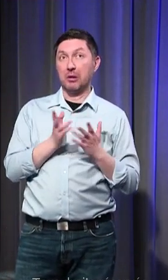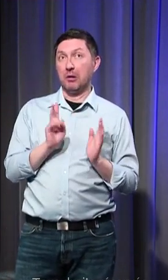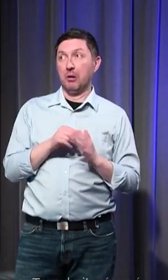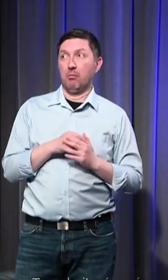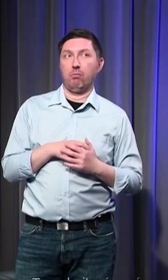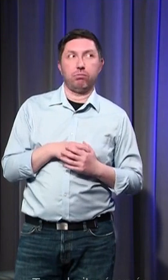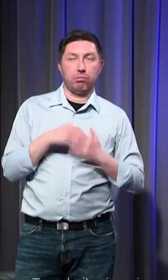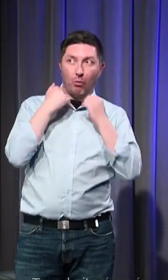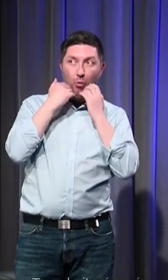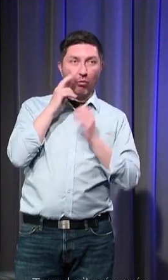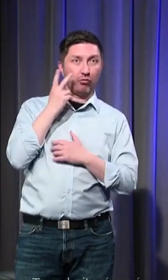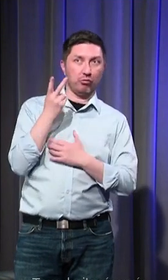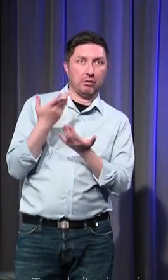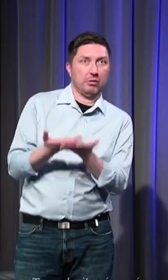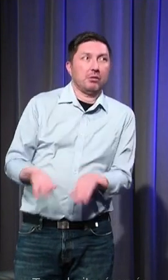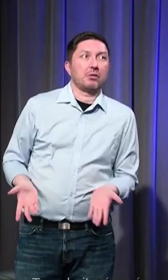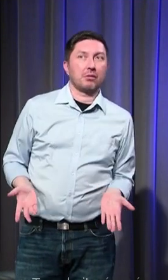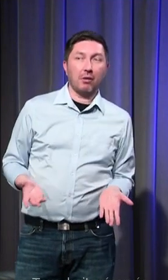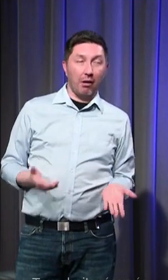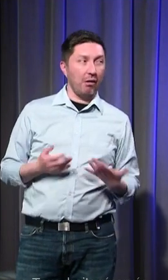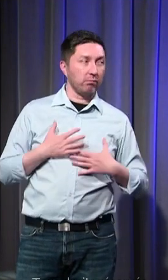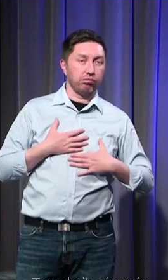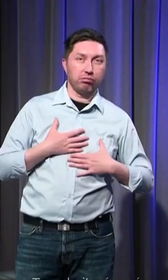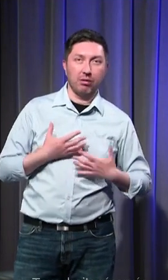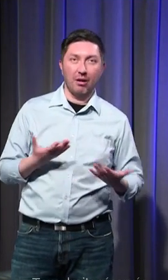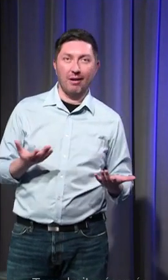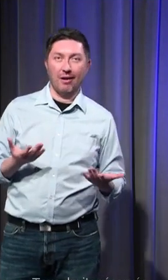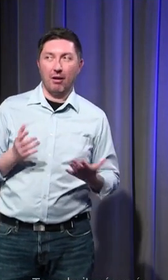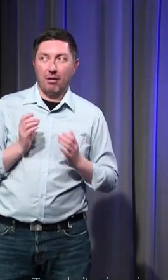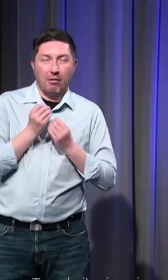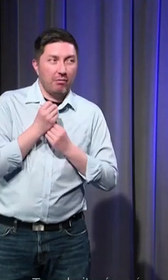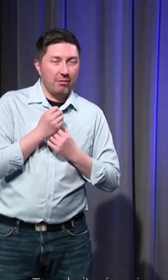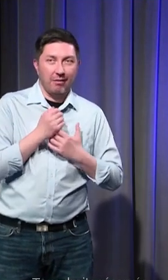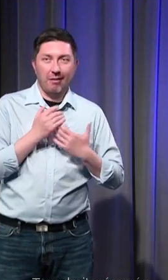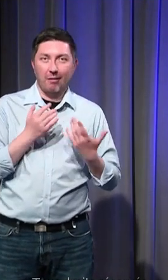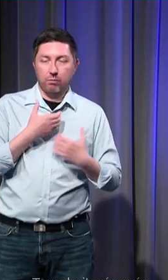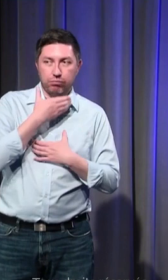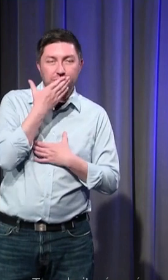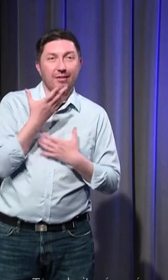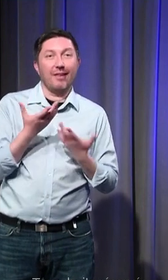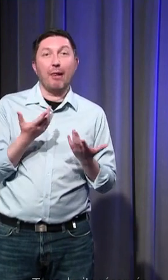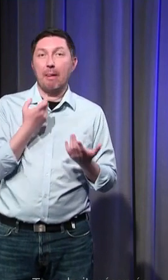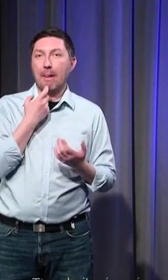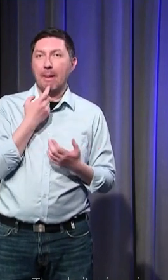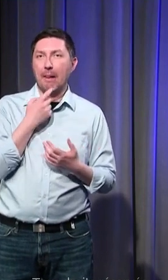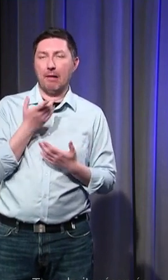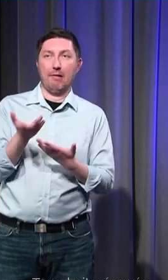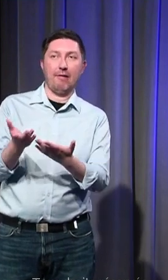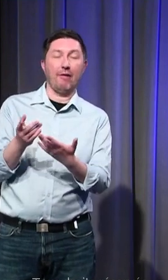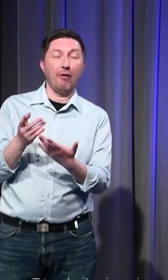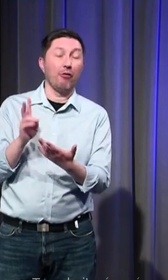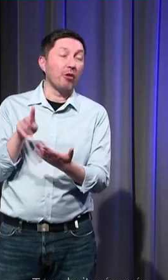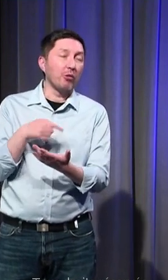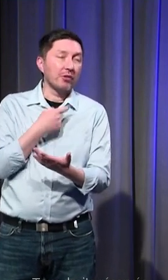j'avais tellement honte d'assister à cette scène que je ne plus où me mettre et on comprend bien dans son discours qu'il la considère comme complètement folle